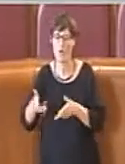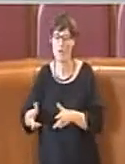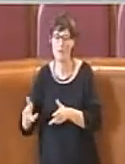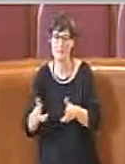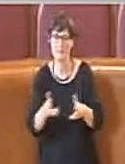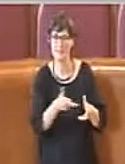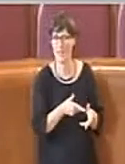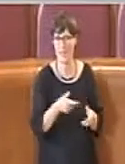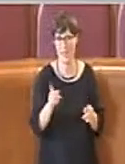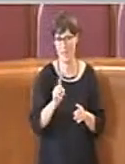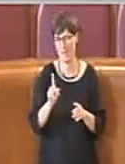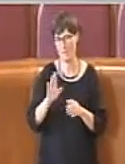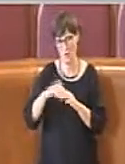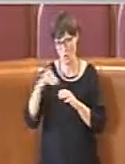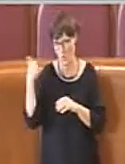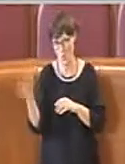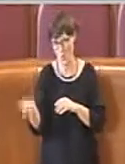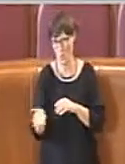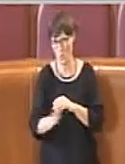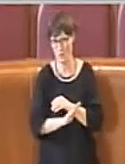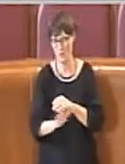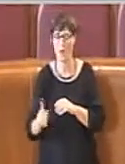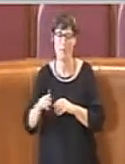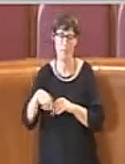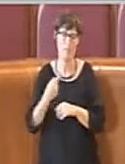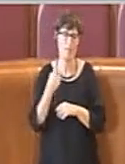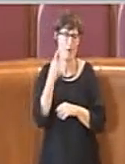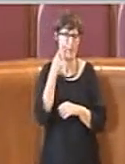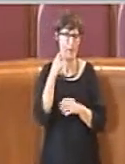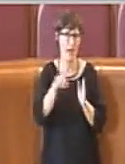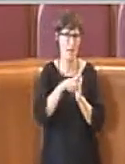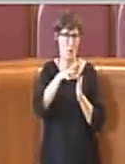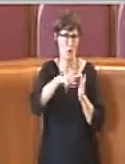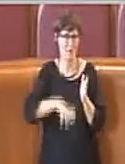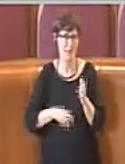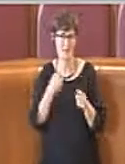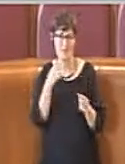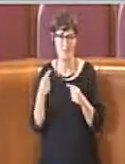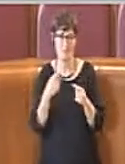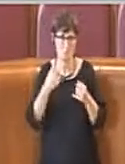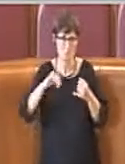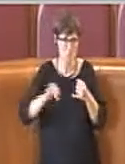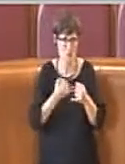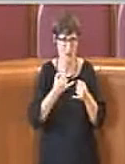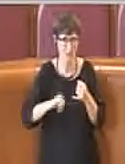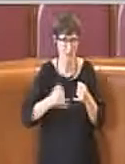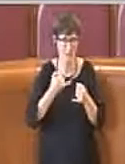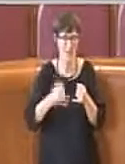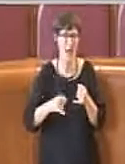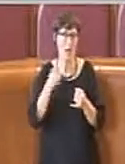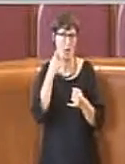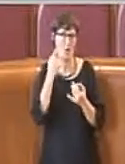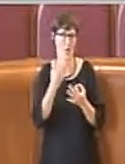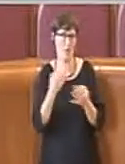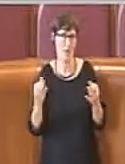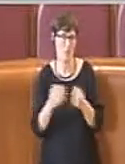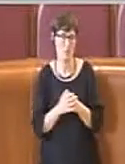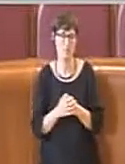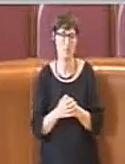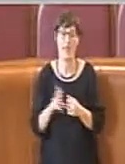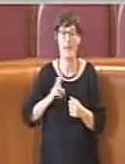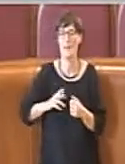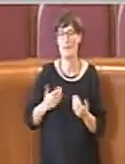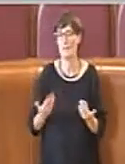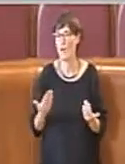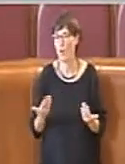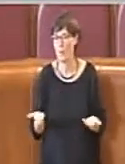dettaglio quando discuteremo le delibere che porteremo in aula. Spero il prima possibile. Stiamo aspettando i